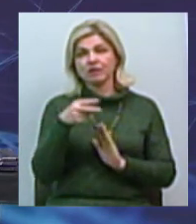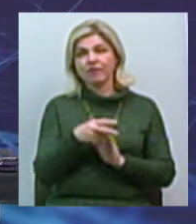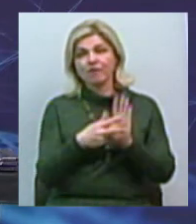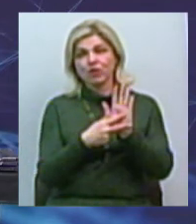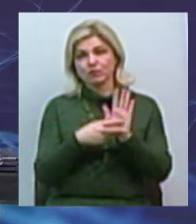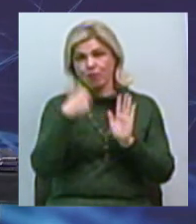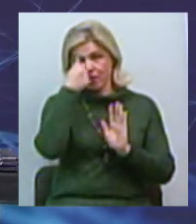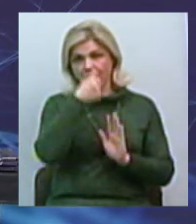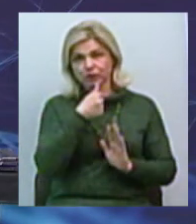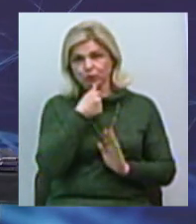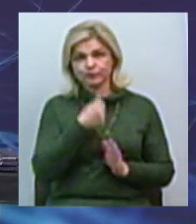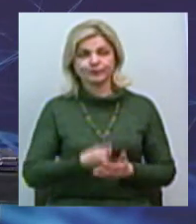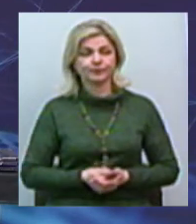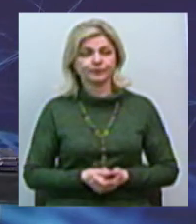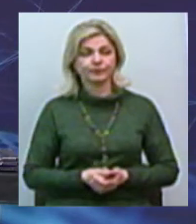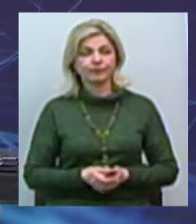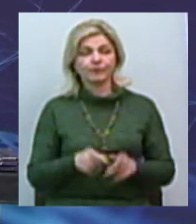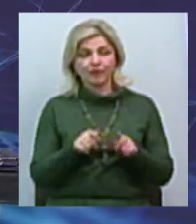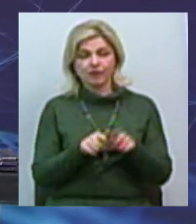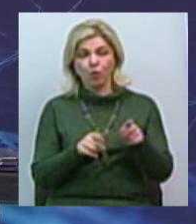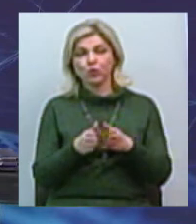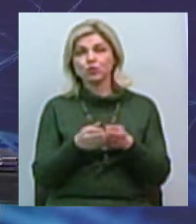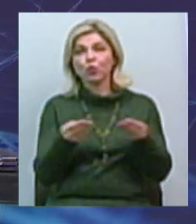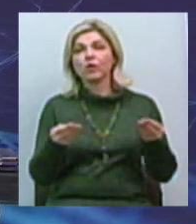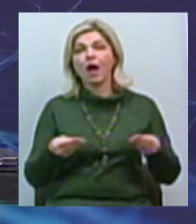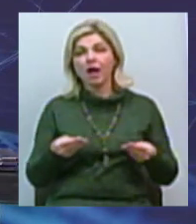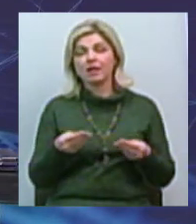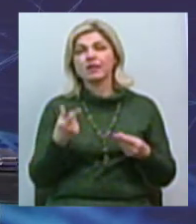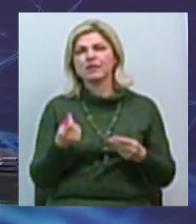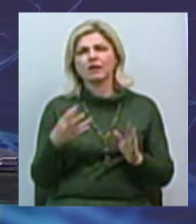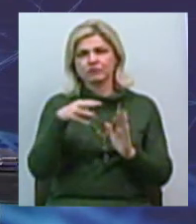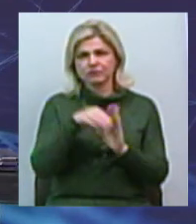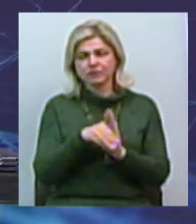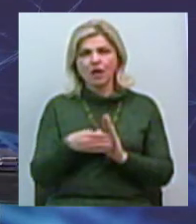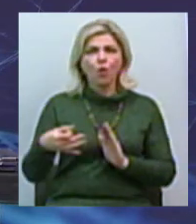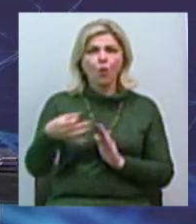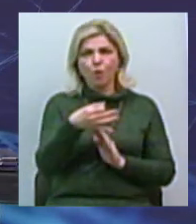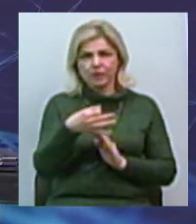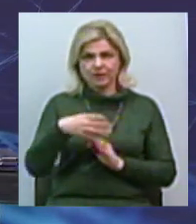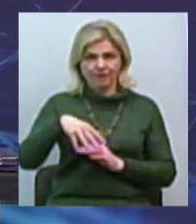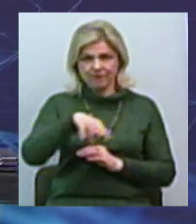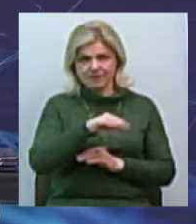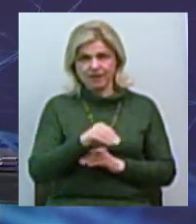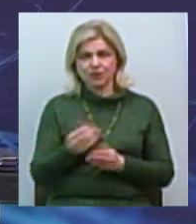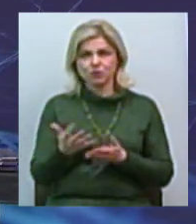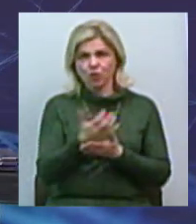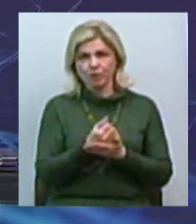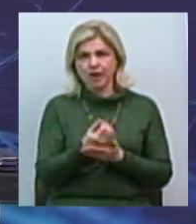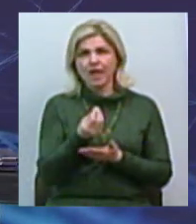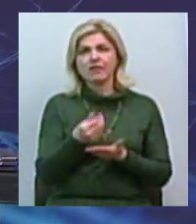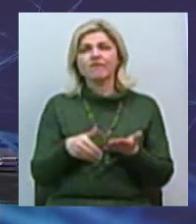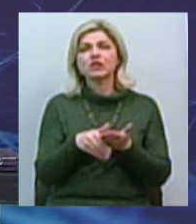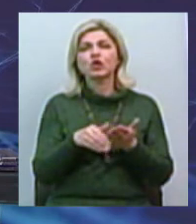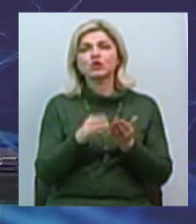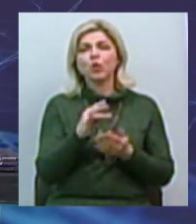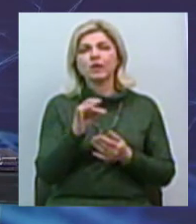Тобто, у мене такий журнальчик, в який збрані матеріали з усієї області інвестиційні проєкти. І